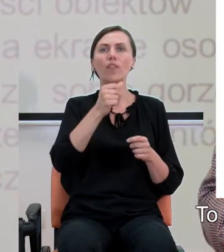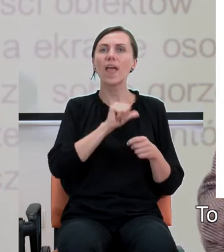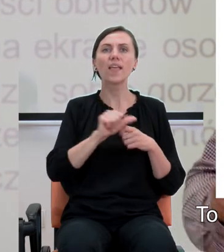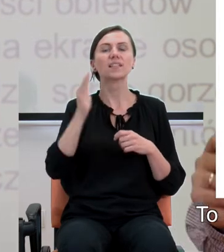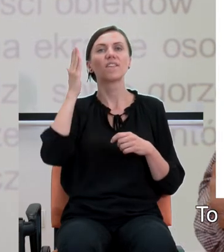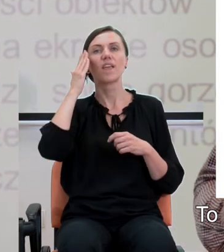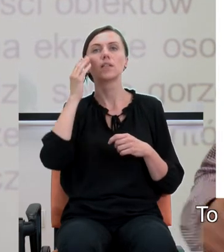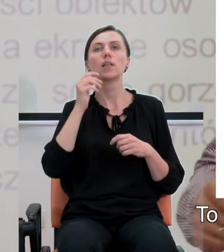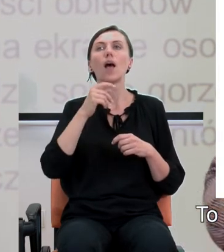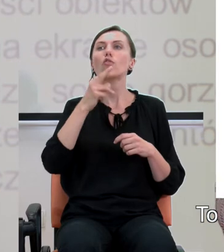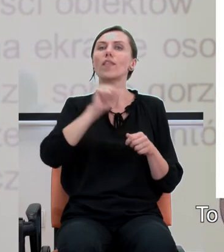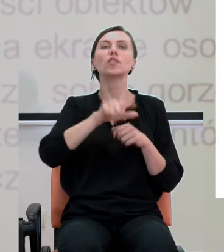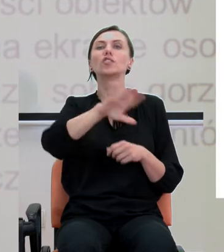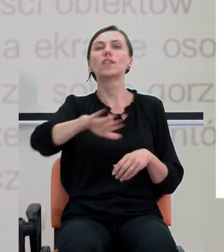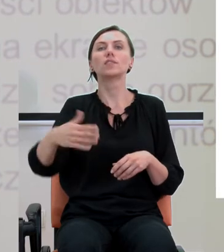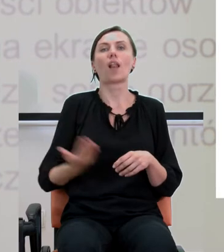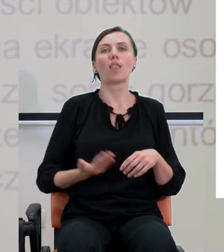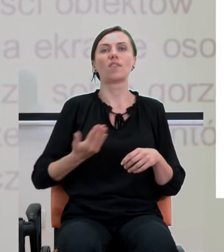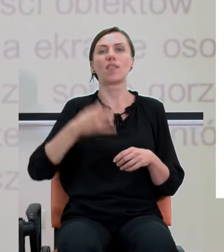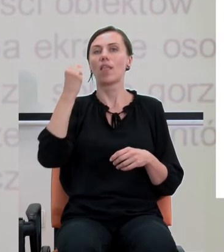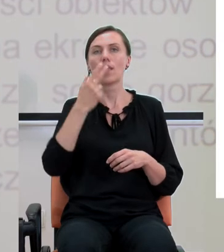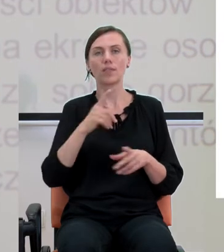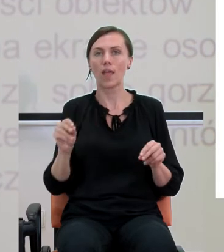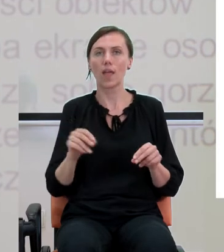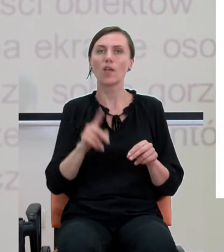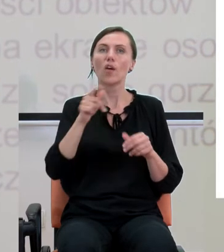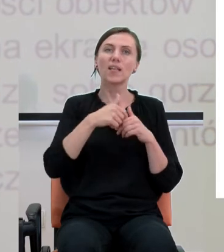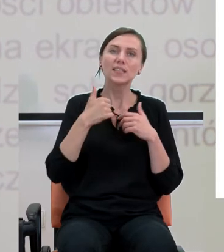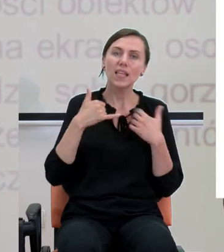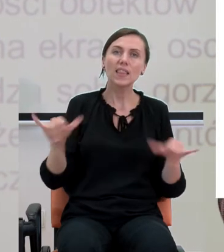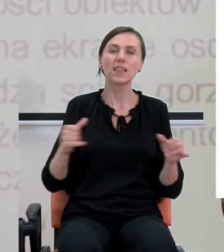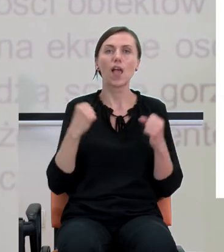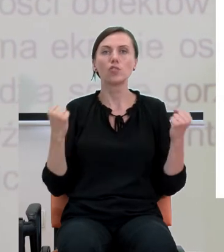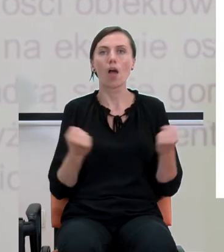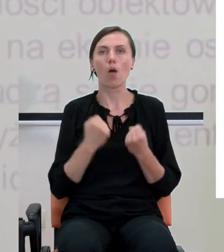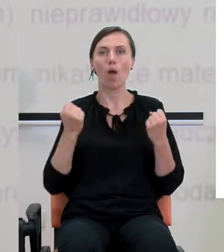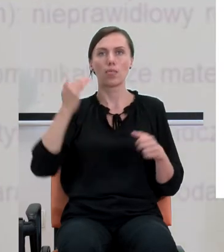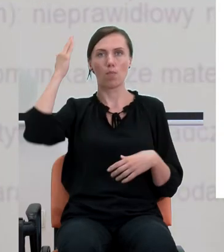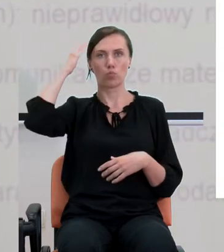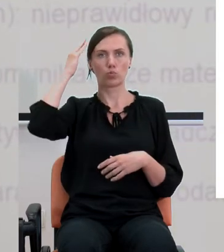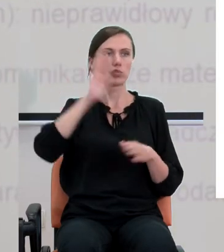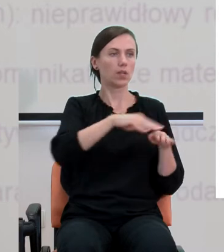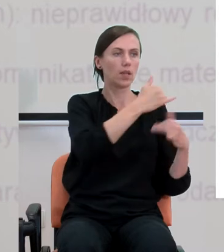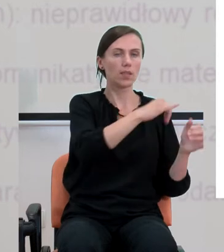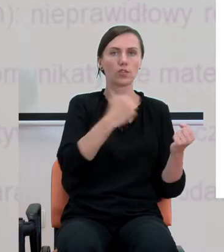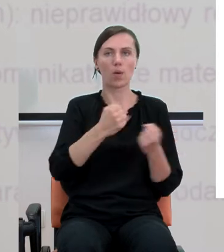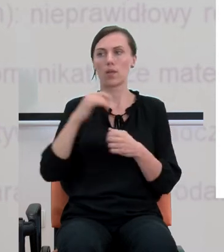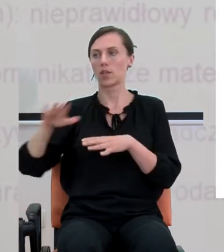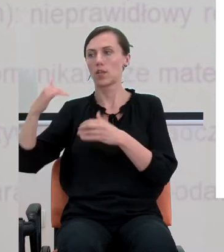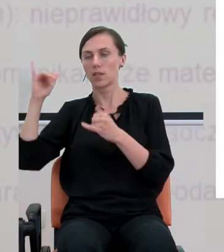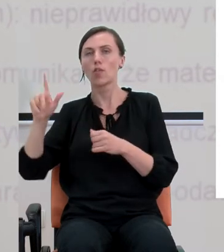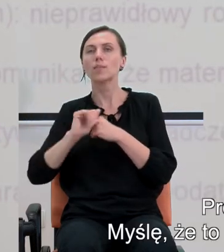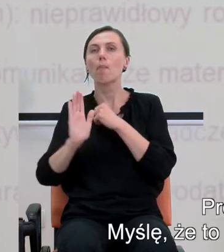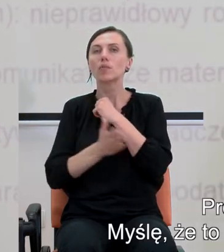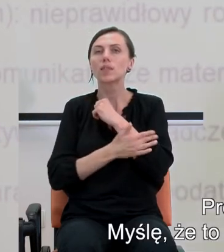nie jest nieudztwo, to jest inne funkcjonowanie mózgu na bardzo podstawowym